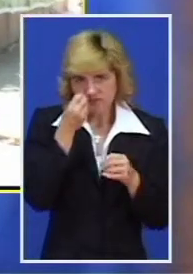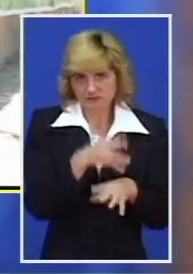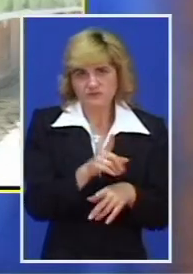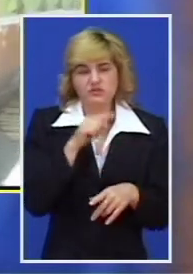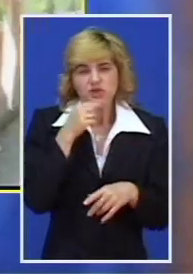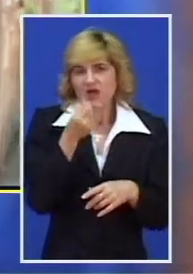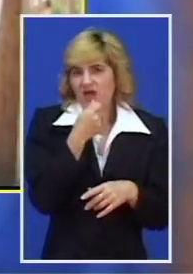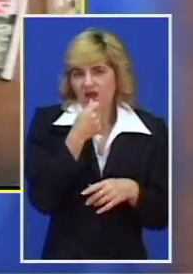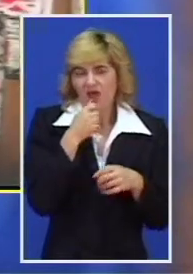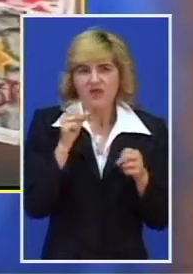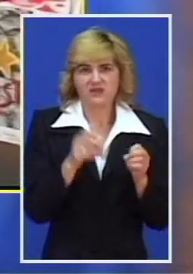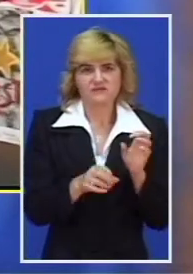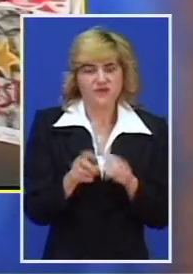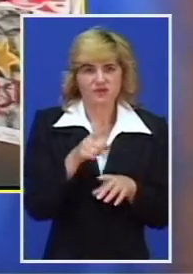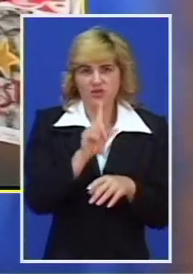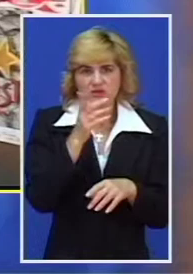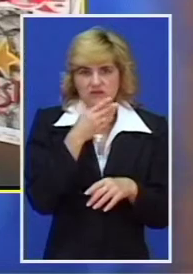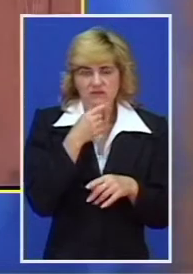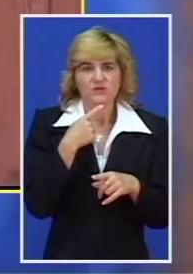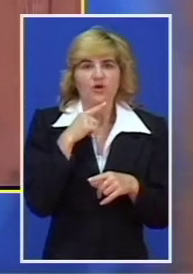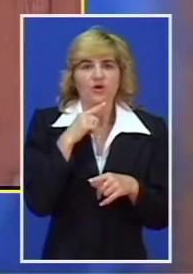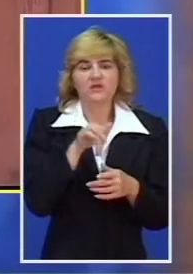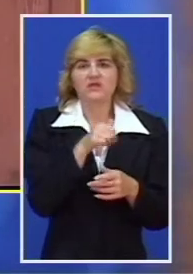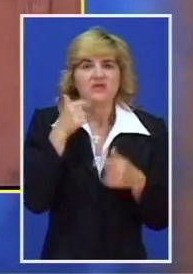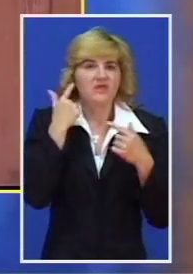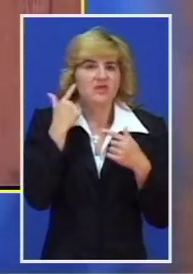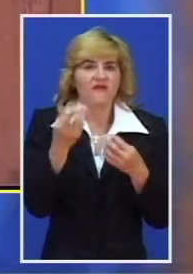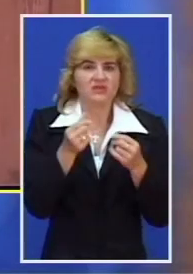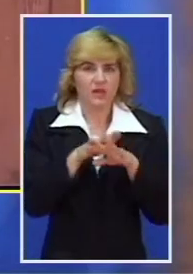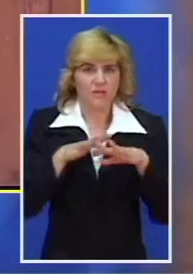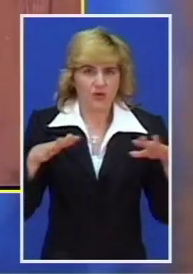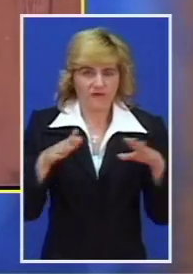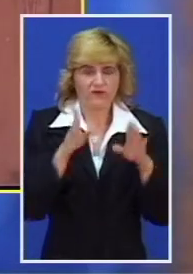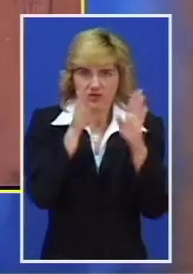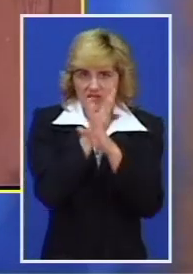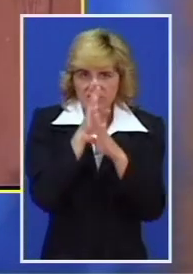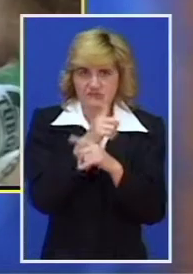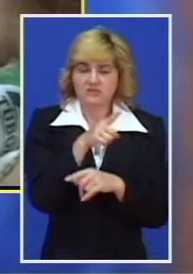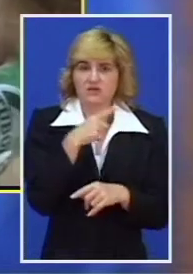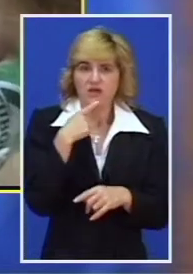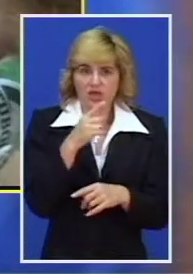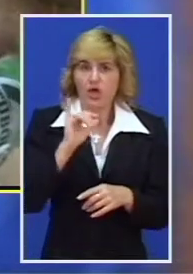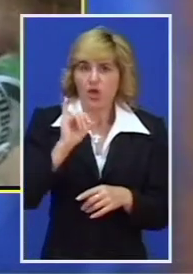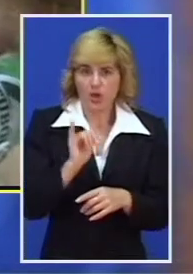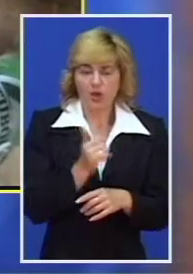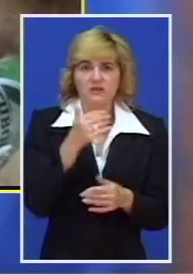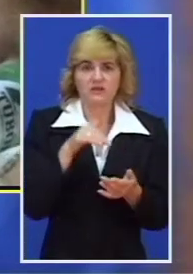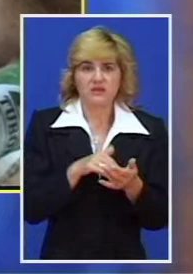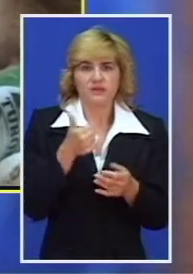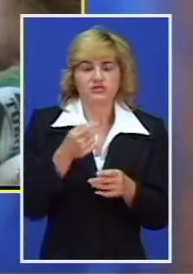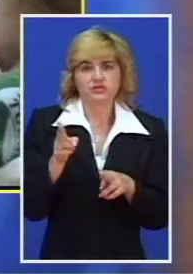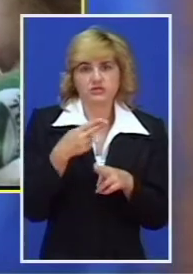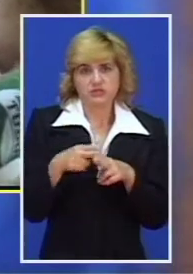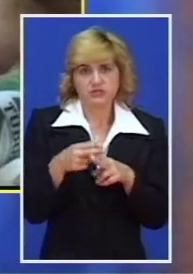otplaci hrane mogu da se pronađu na pomenutnom prostoru koji se tretira kao javna površina. U Komunalnoj inspekciji su rekli da će opet očistiti prostor,